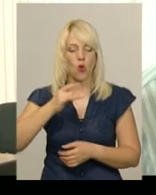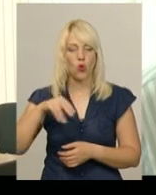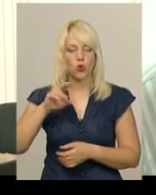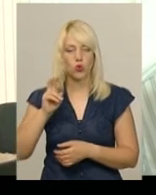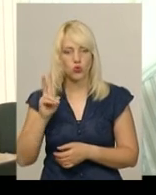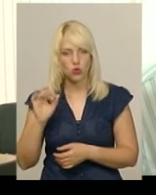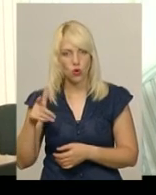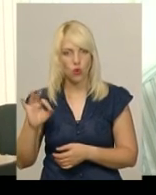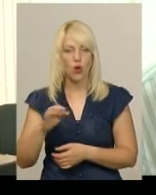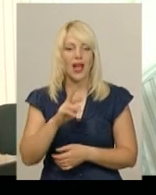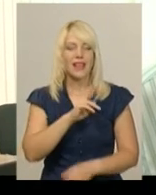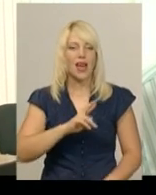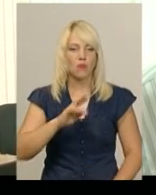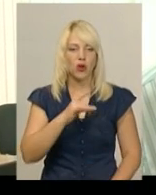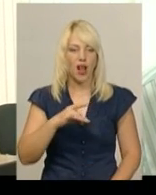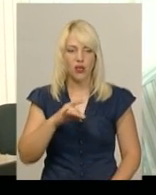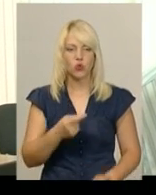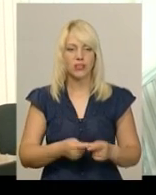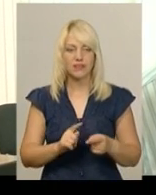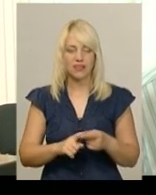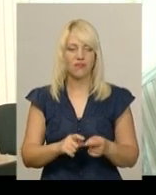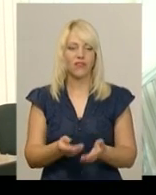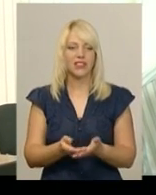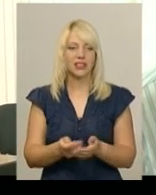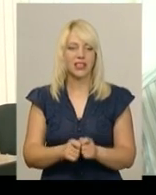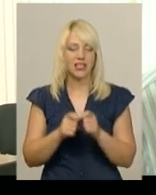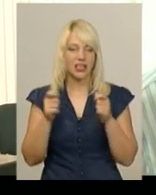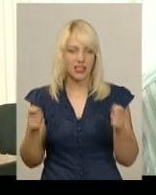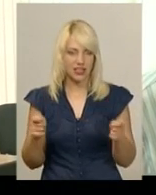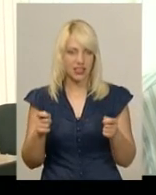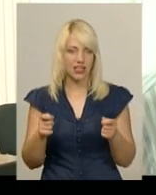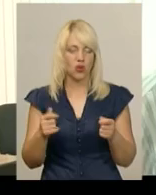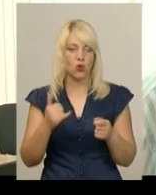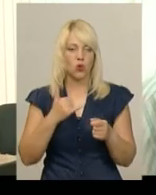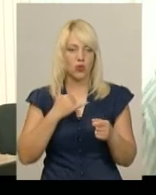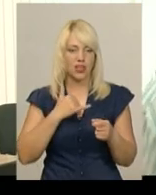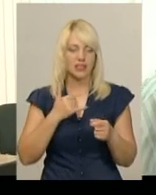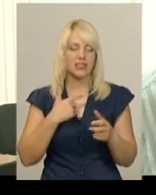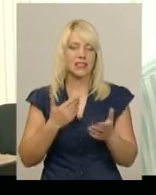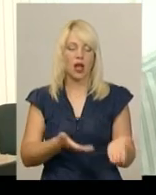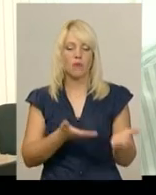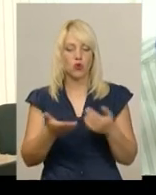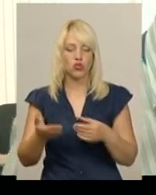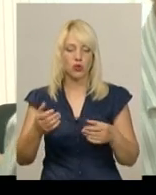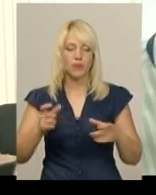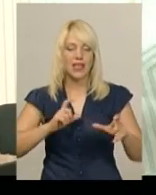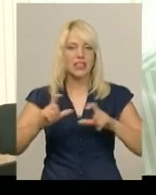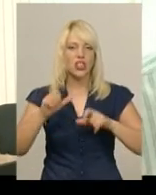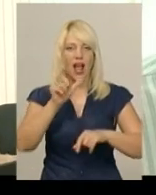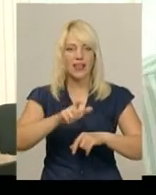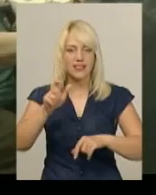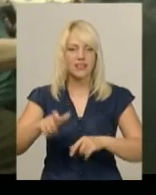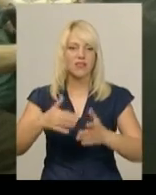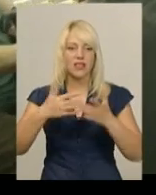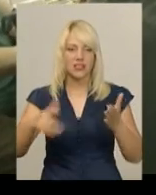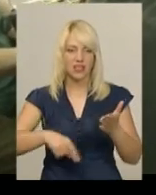Ермоленецького районів – це відкритий у нас турнір. Тобто запрошуємо шахістів з різних міст, хто приїде.